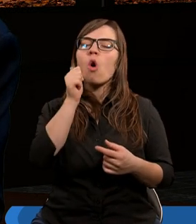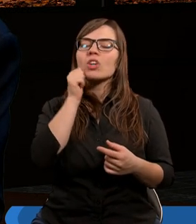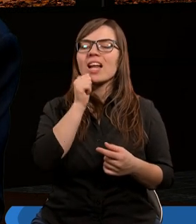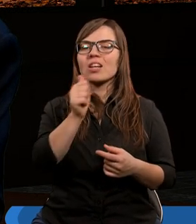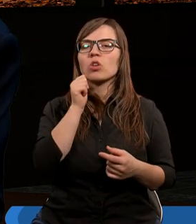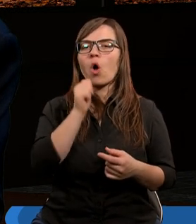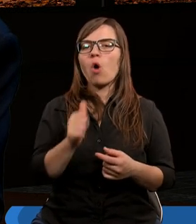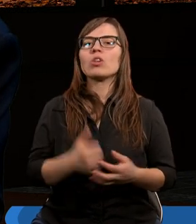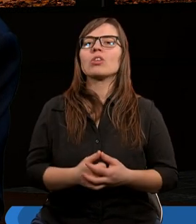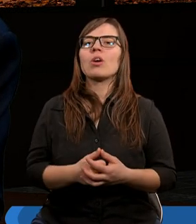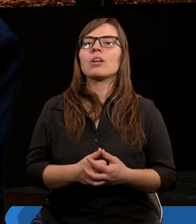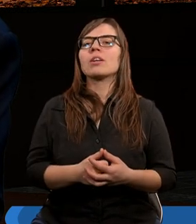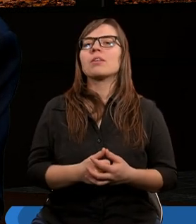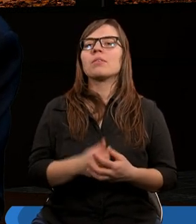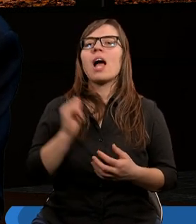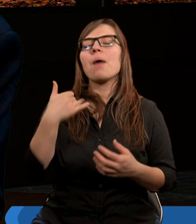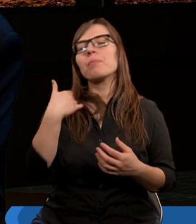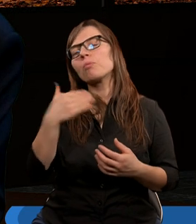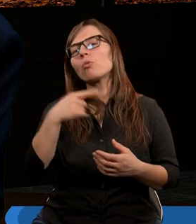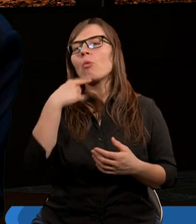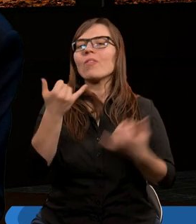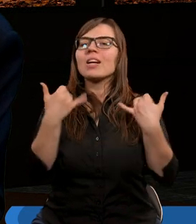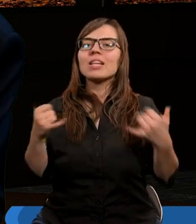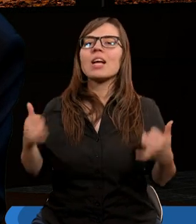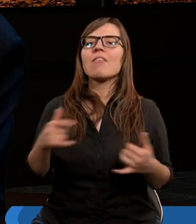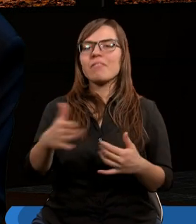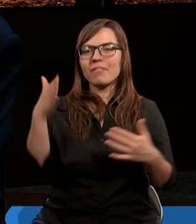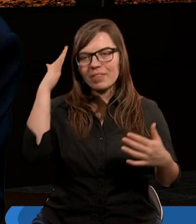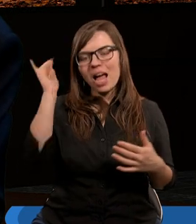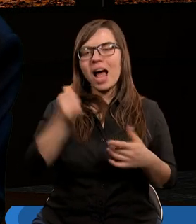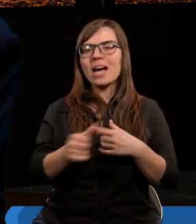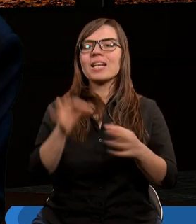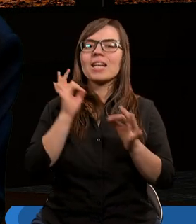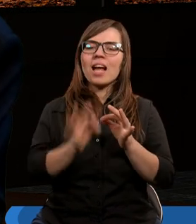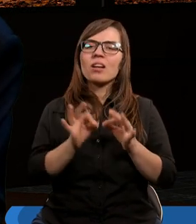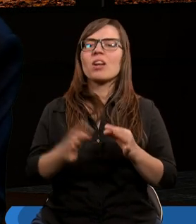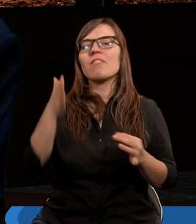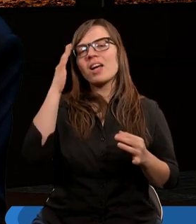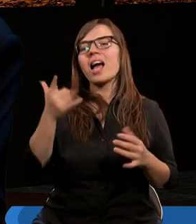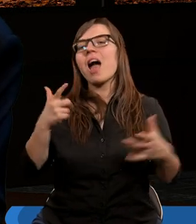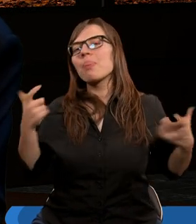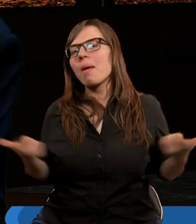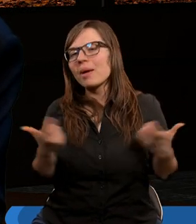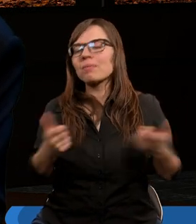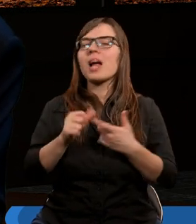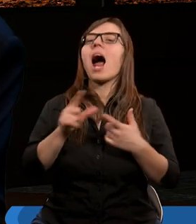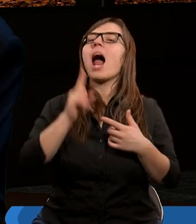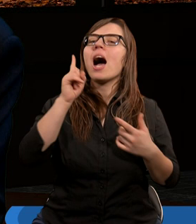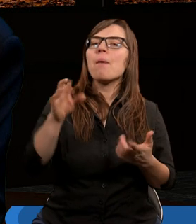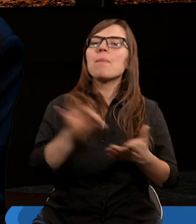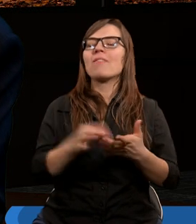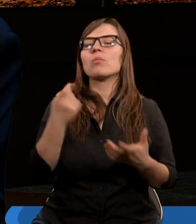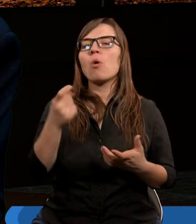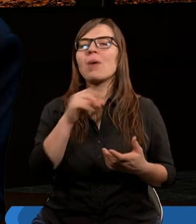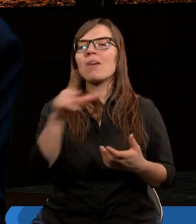codziennością. Jak gdyby, no powiedzmy inaczej, wiemy jaki jest ideał, wiemy jakie są niebezpieczeństwa, ale w pewnym momencie